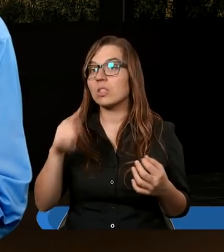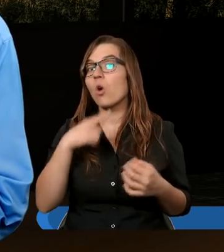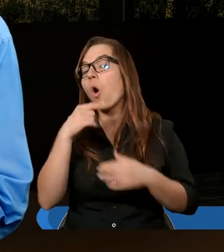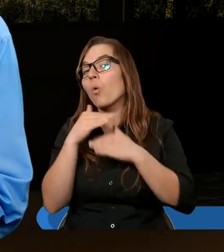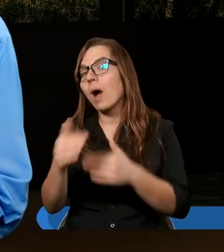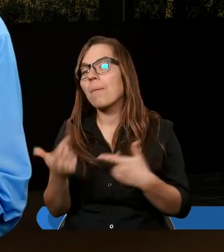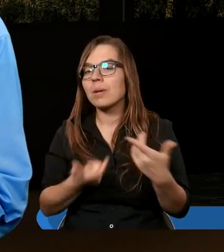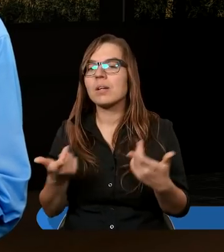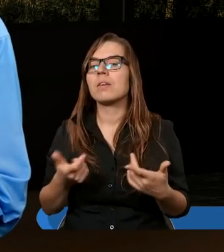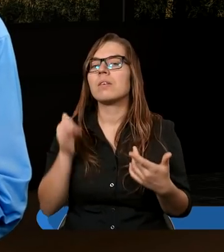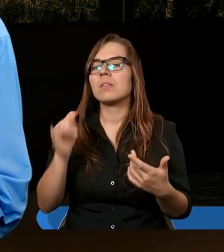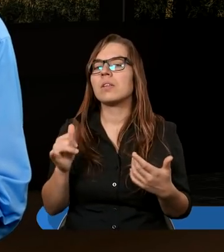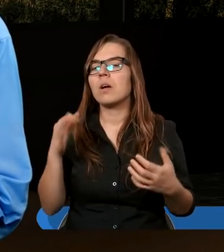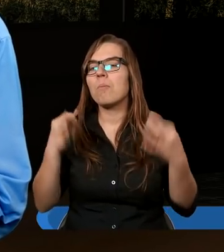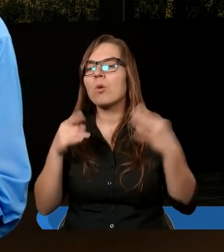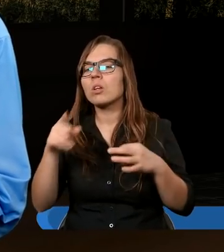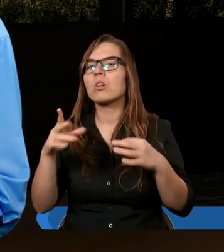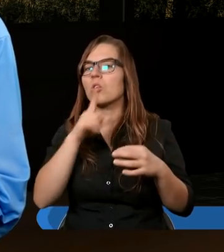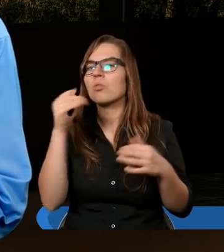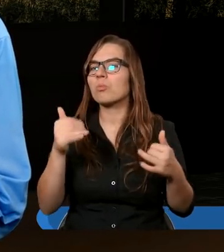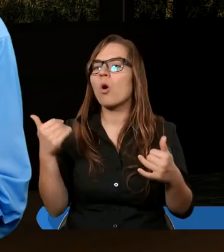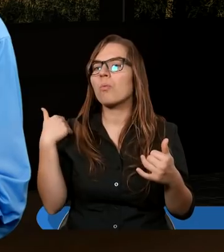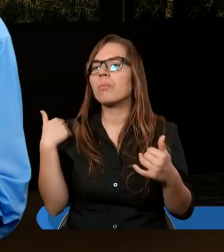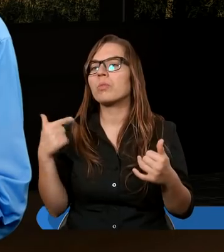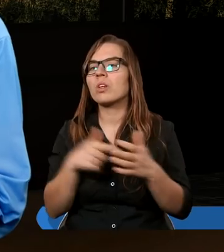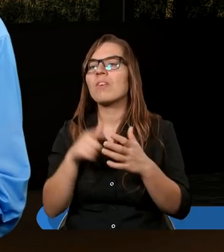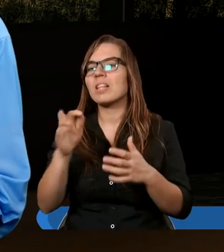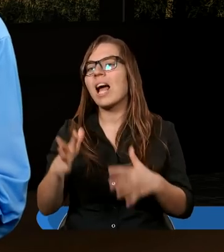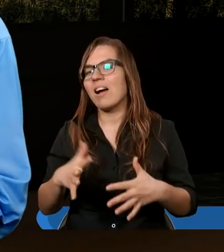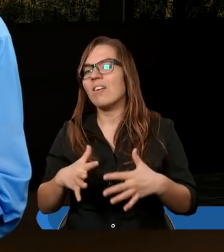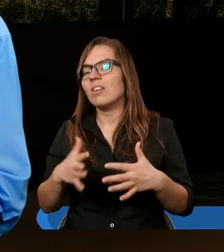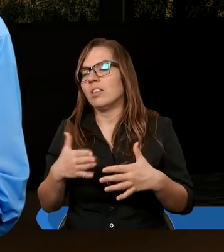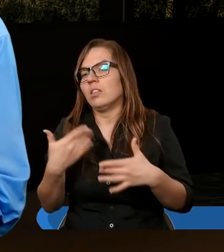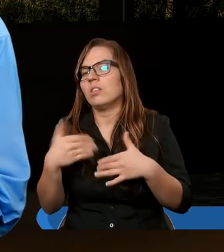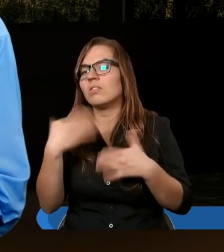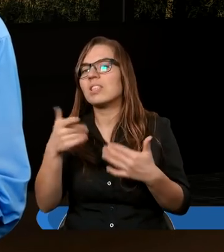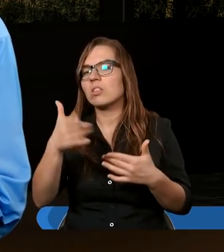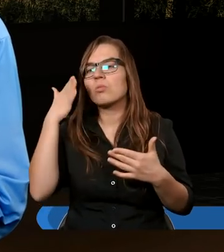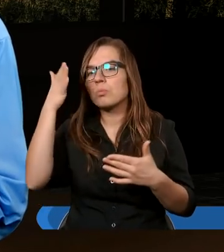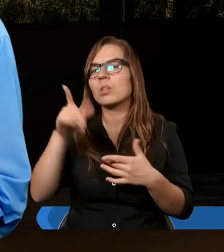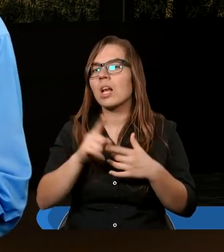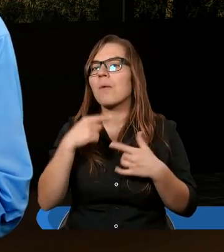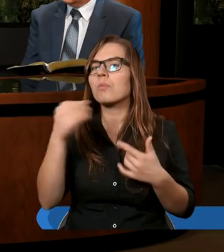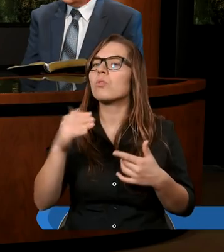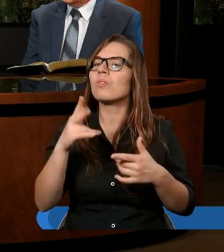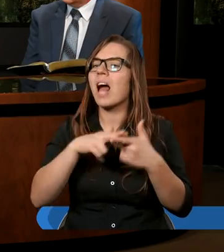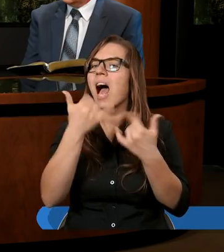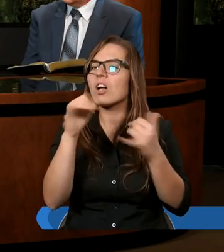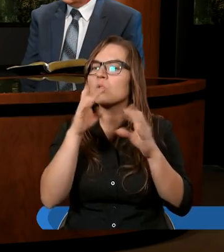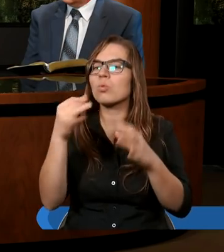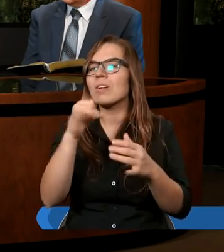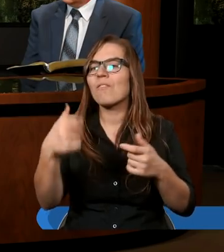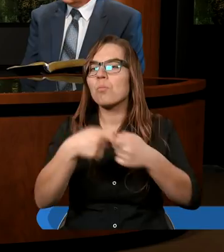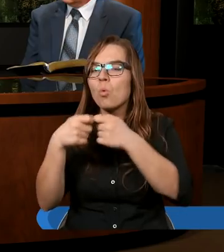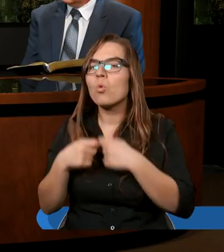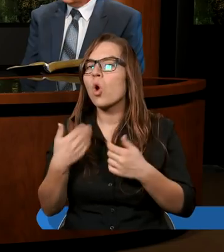kłamali. Podejrzewam, że wcześniej czy później mogłoby się to wydać i to mogłoby się rzucić cieniem na całej